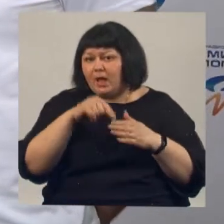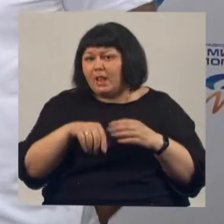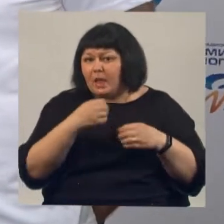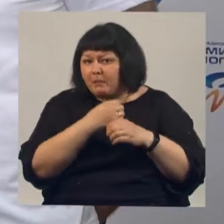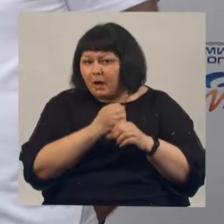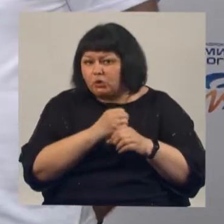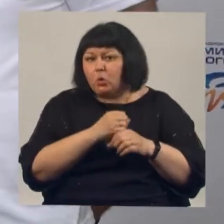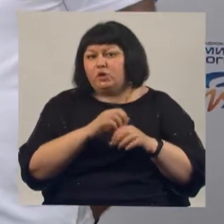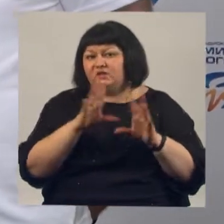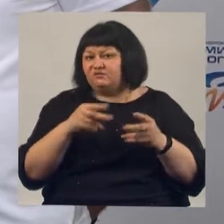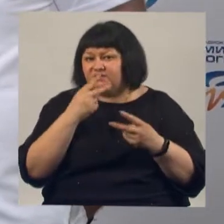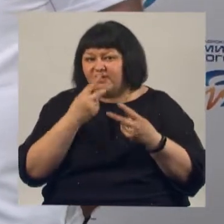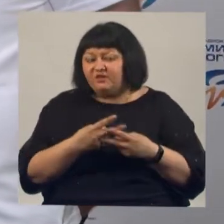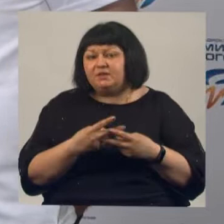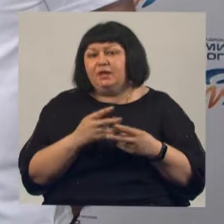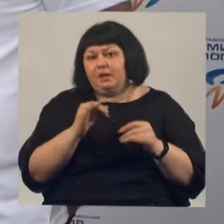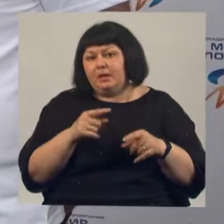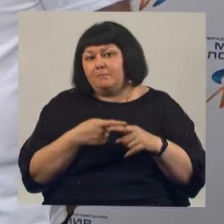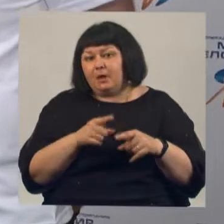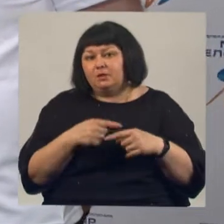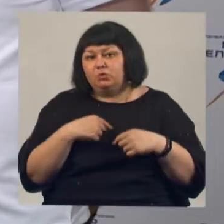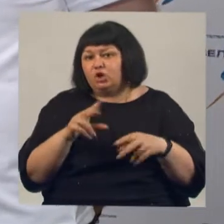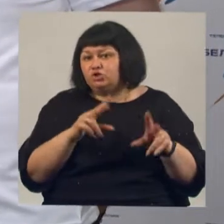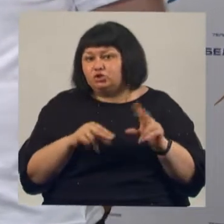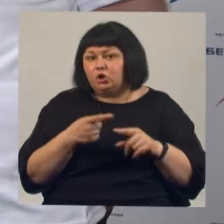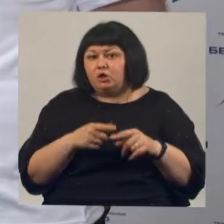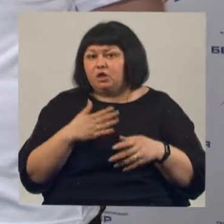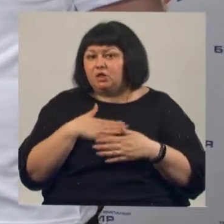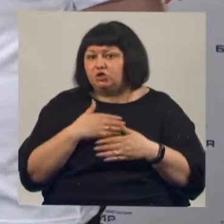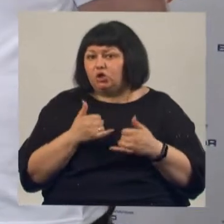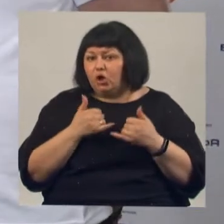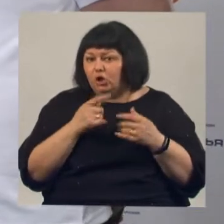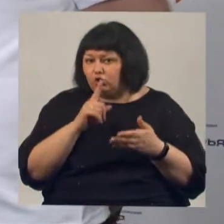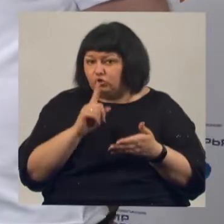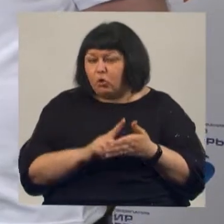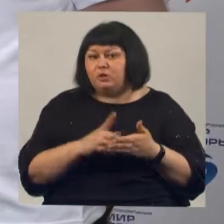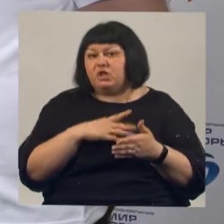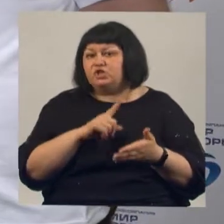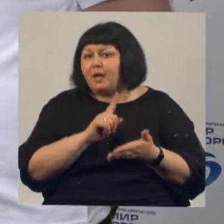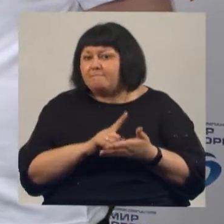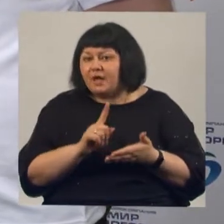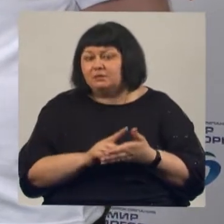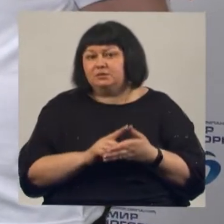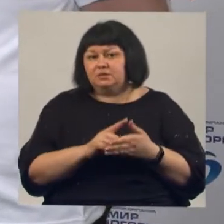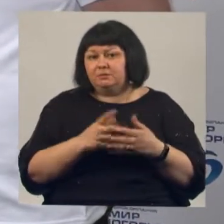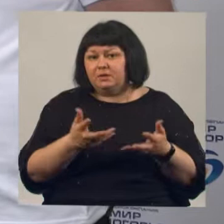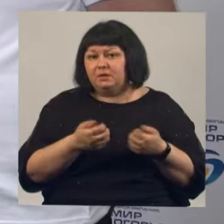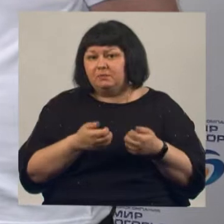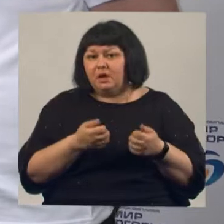все также виды. И поэтому я считаю, что это наш долг, это наша обязанность принимать